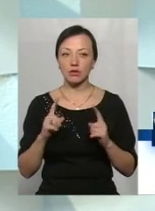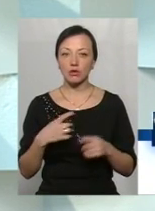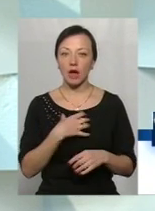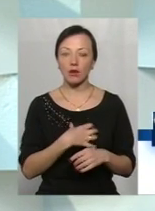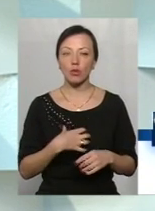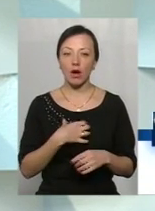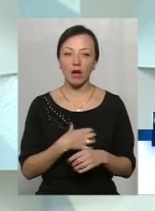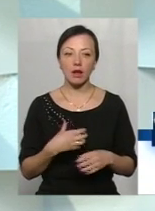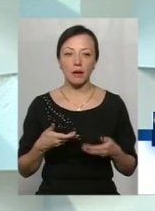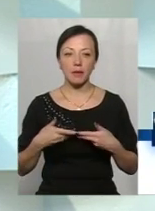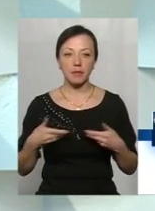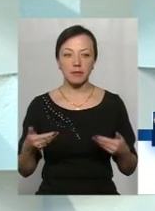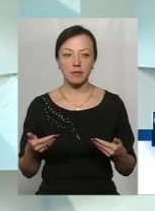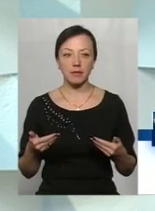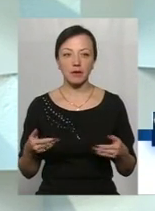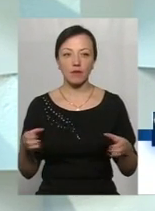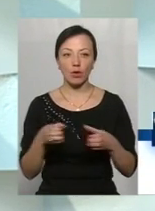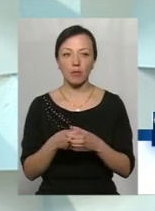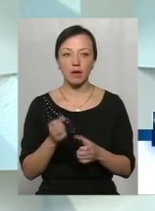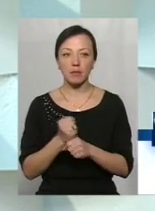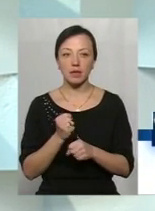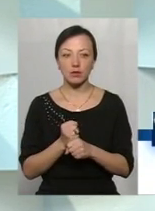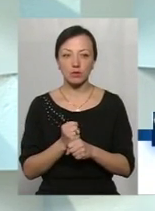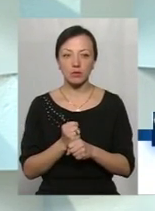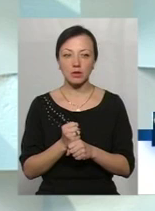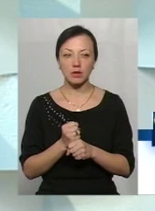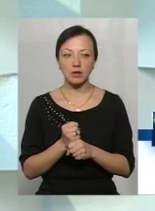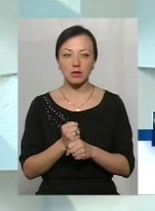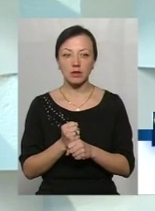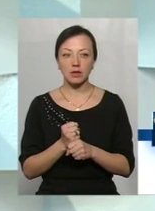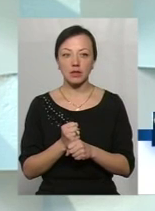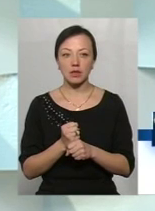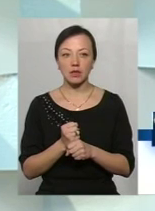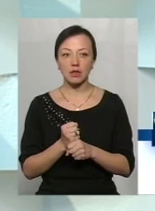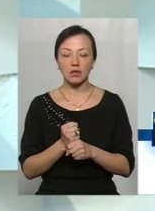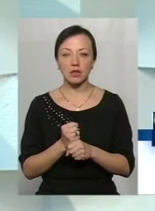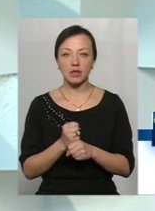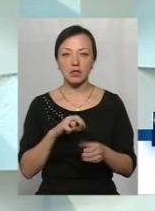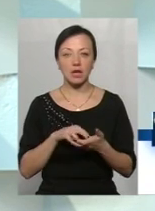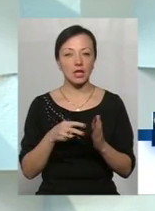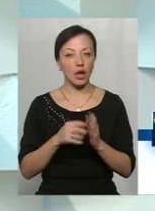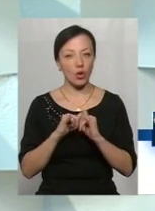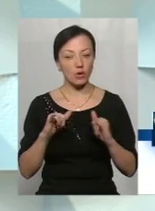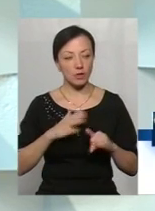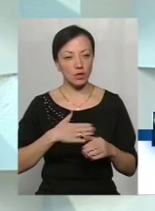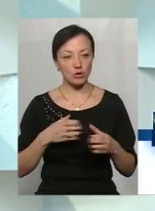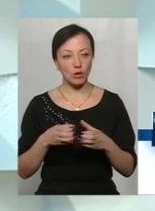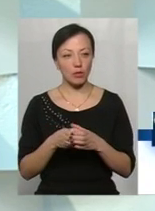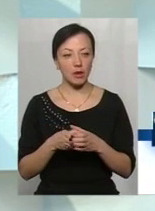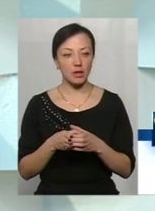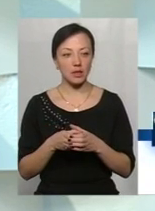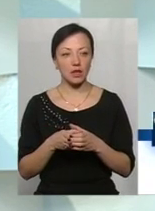актуальна. Ми в громаді зараз працюємо над стратегією розвитку нашої громади. Ми зараз